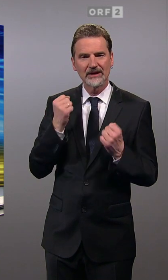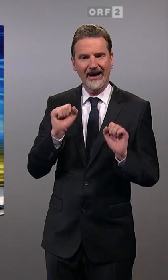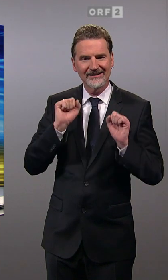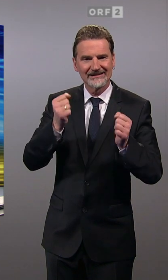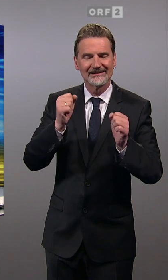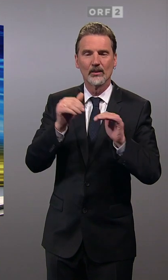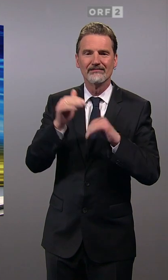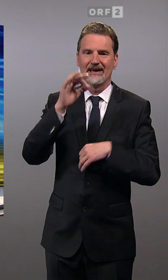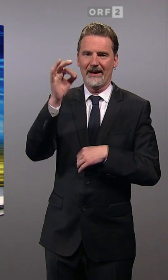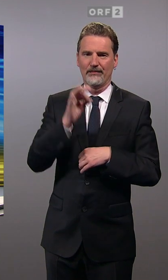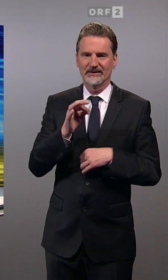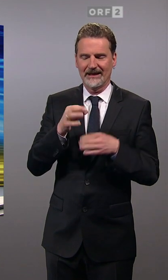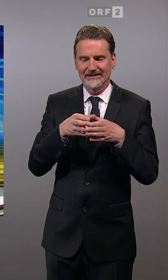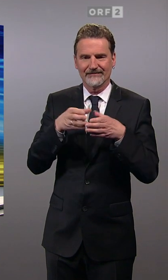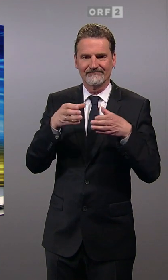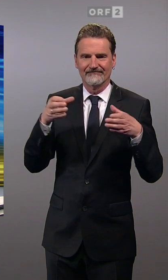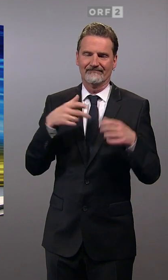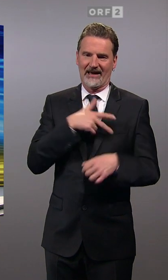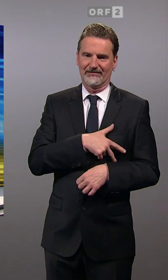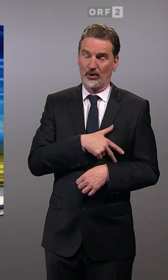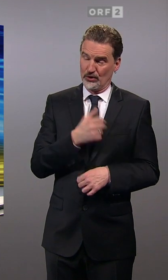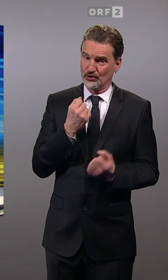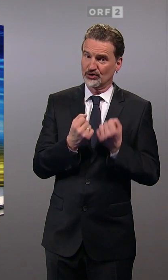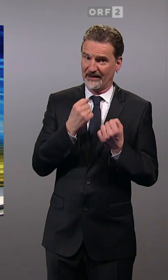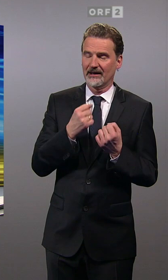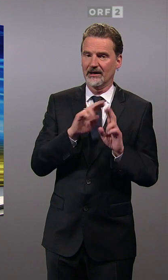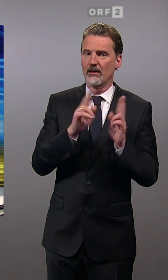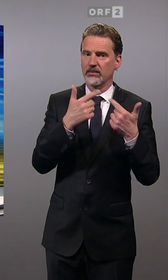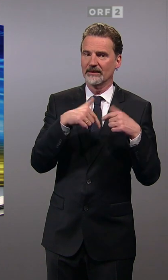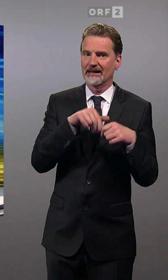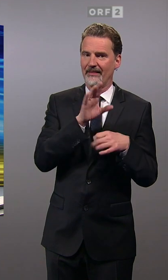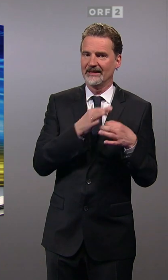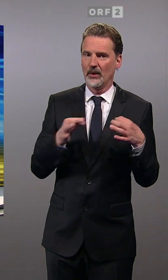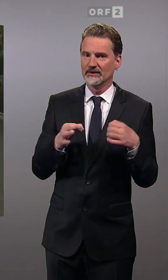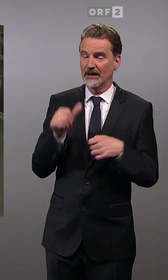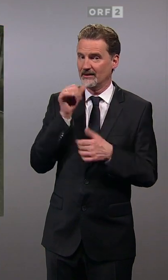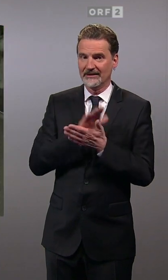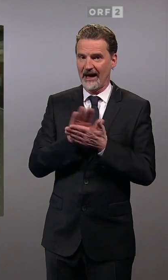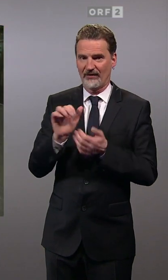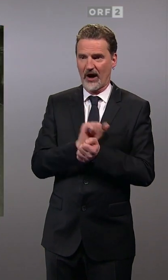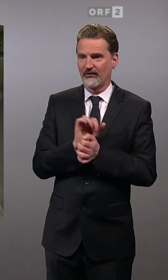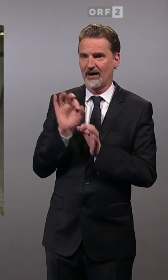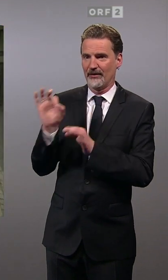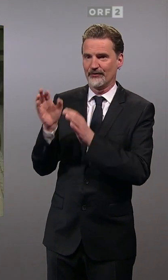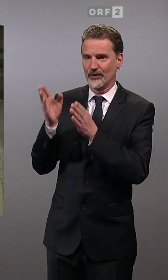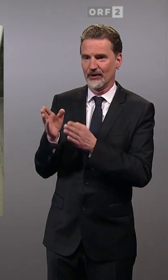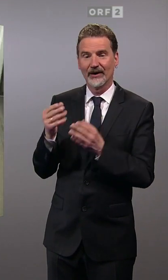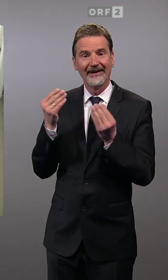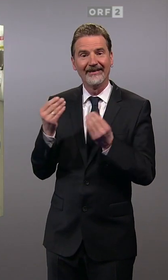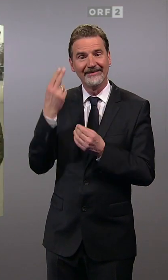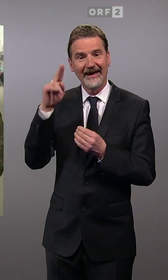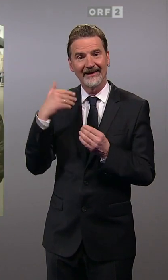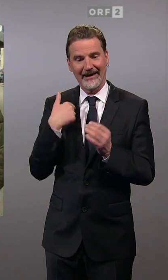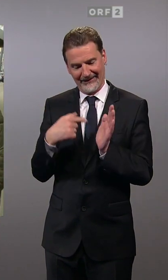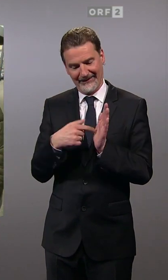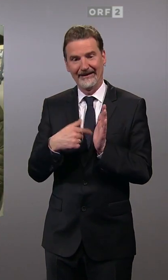Niederösterreich. Das war und ist die nicht unproblematische Aufgabe von Franz Schnabel. Der nette Herr da oben, das bin ich. Thema.